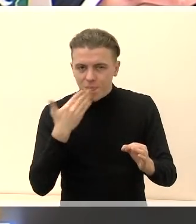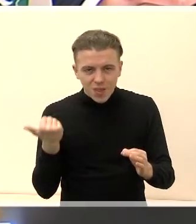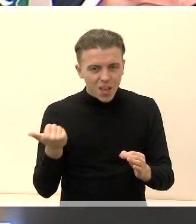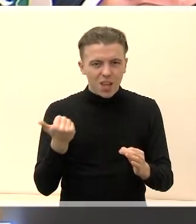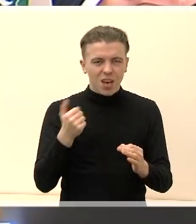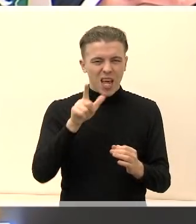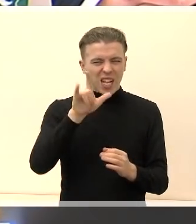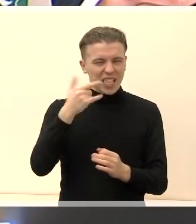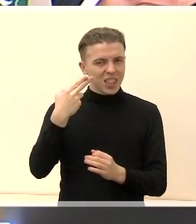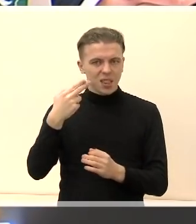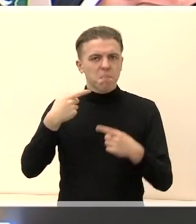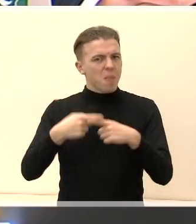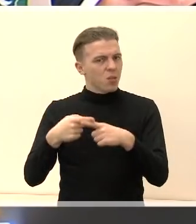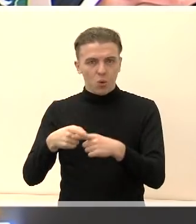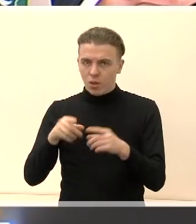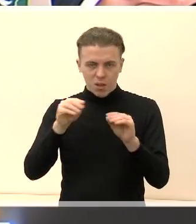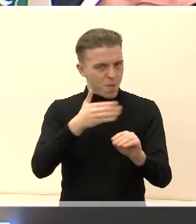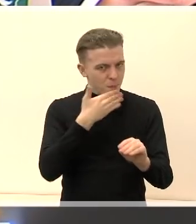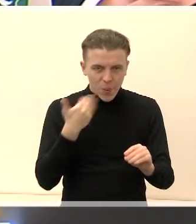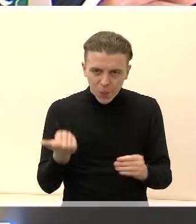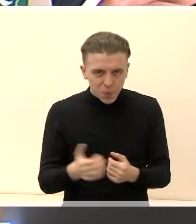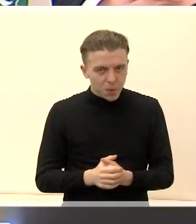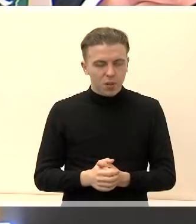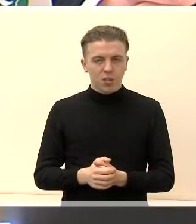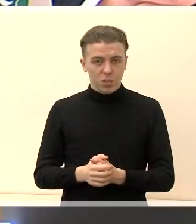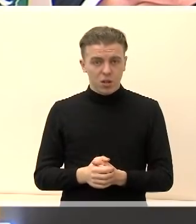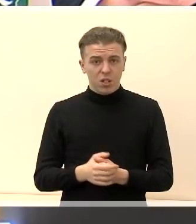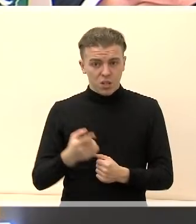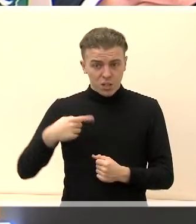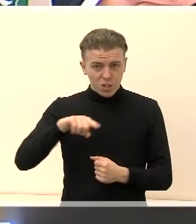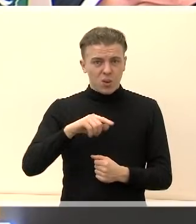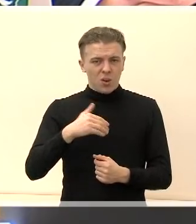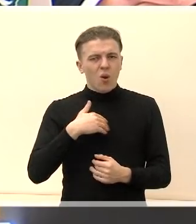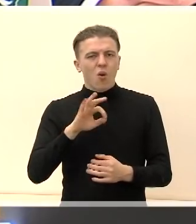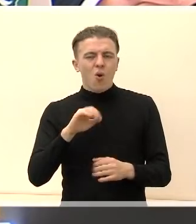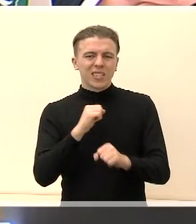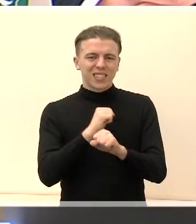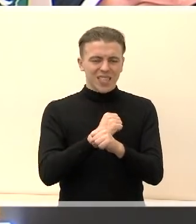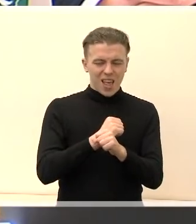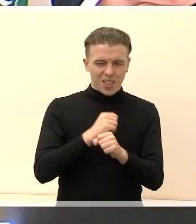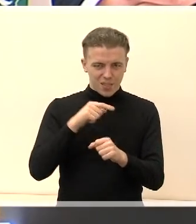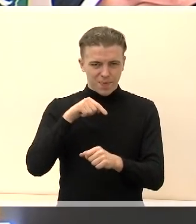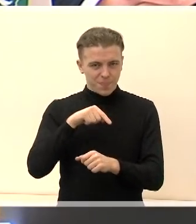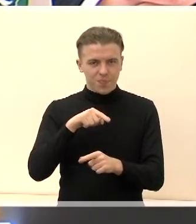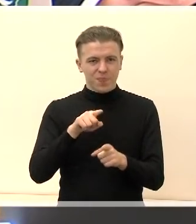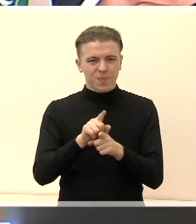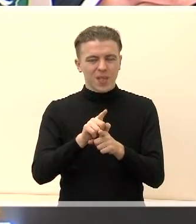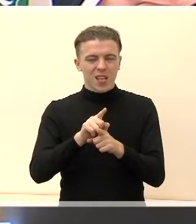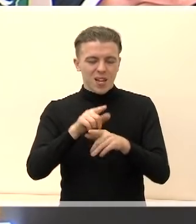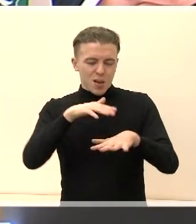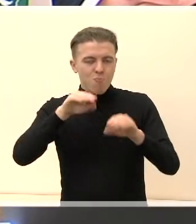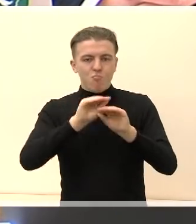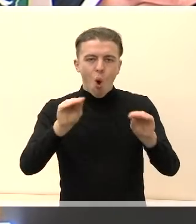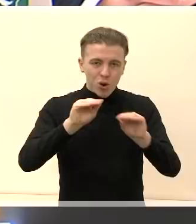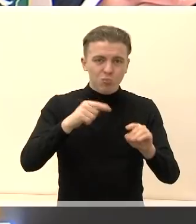nepritaikyti ir mes, kad ir galėtume būti būtent dėl sanarių mokymo bazė, bet jie